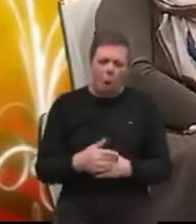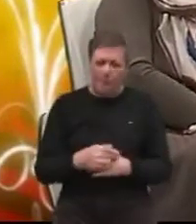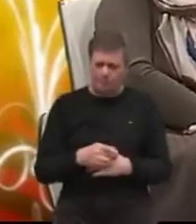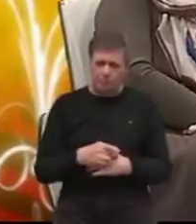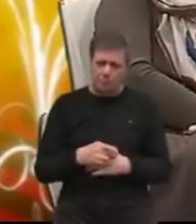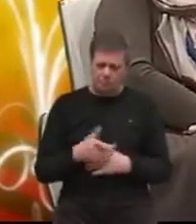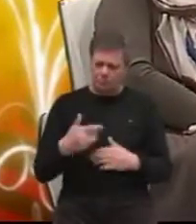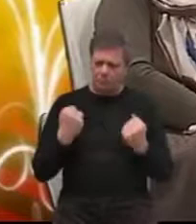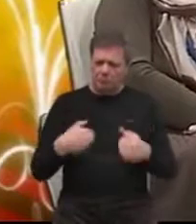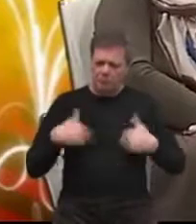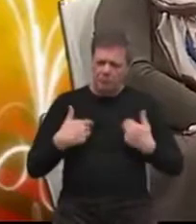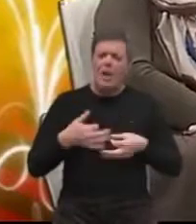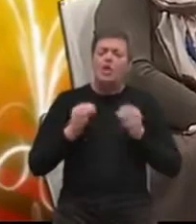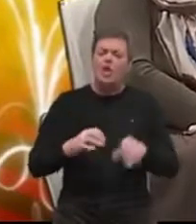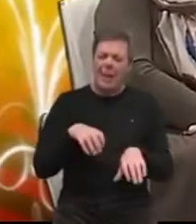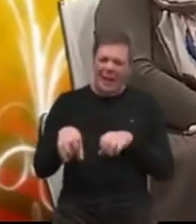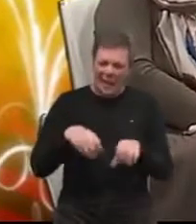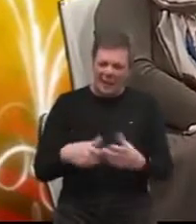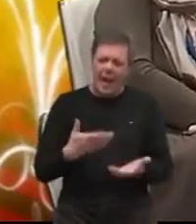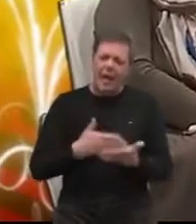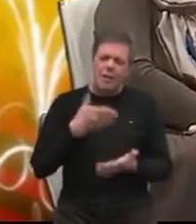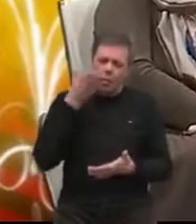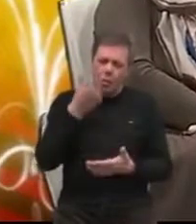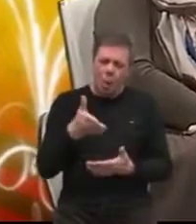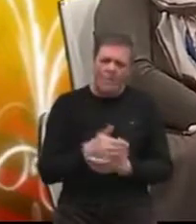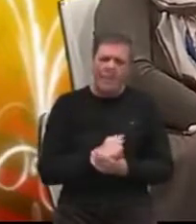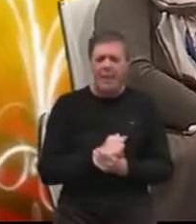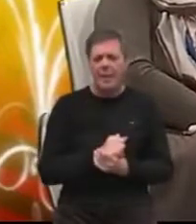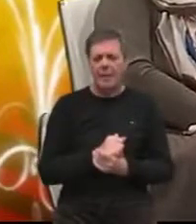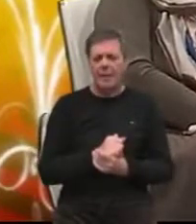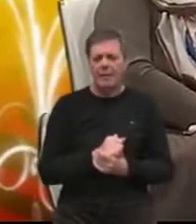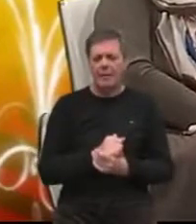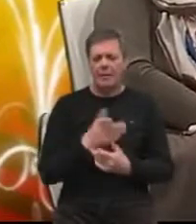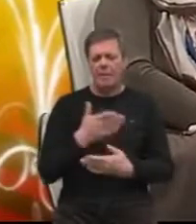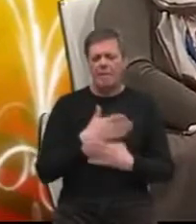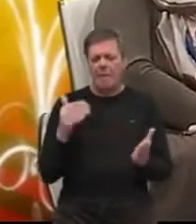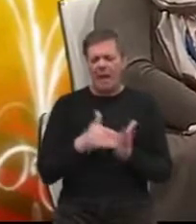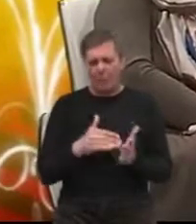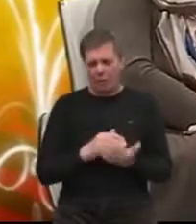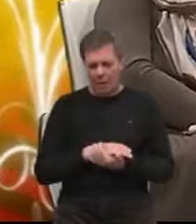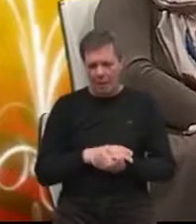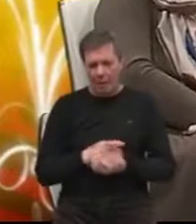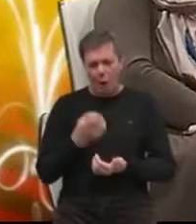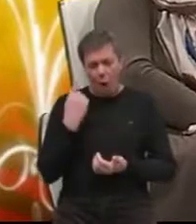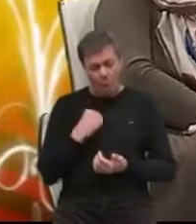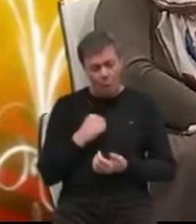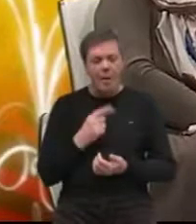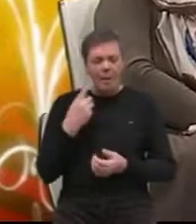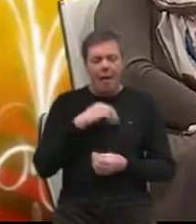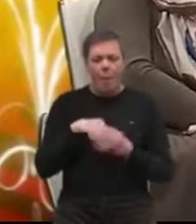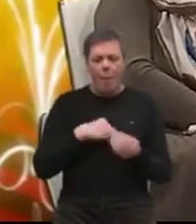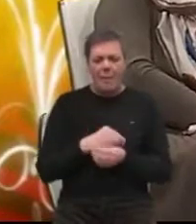isto veseli socijalnih radnika. Jel, kod njih je to velika potreba, s obzirom da